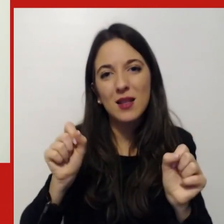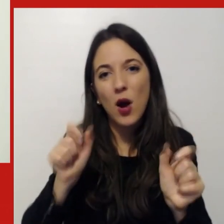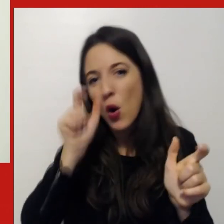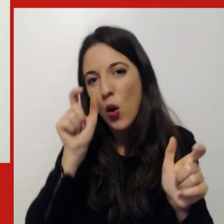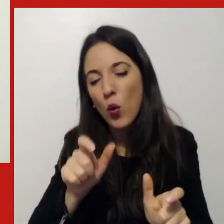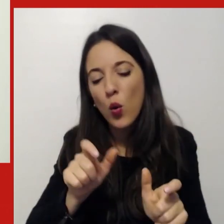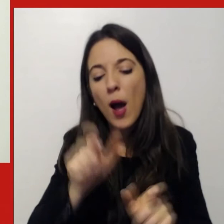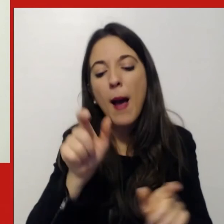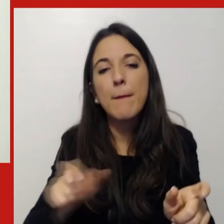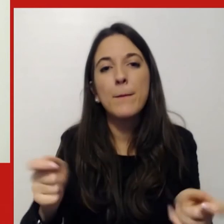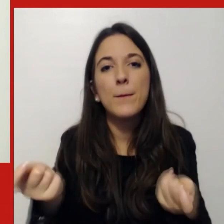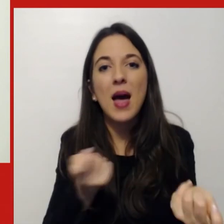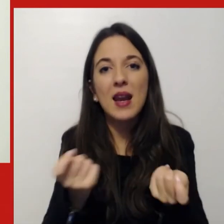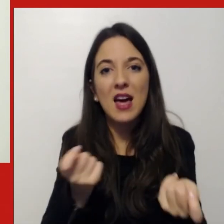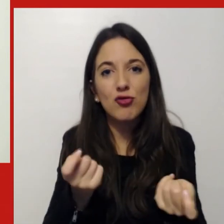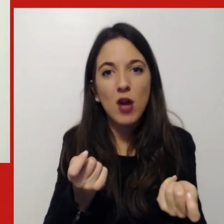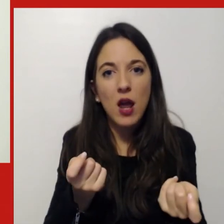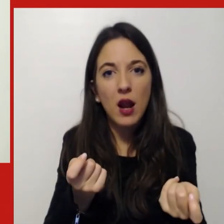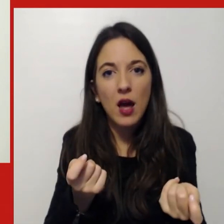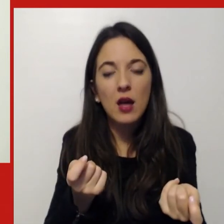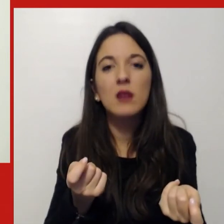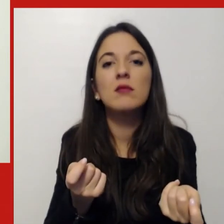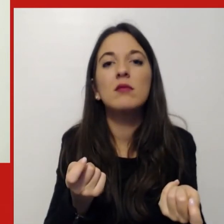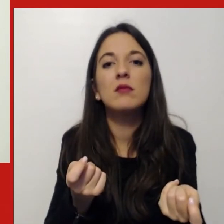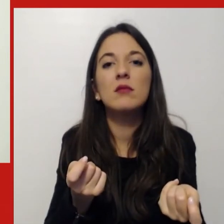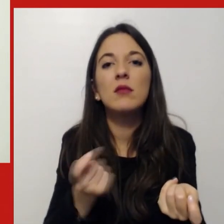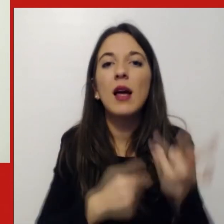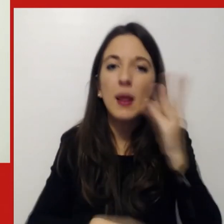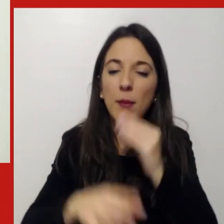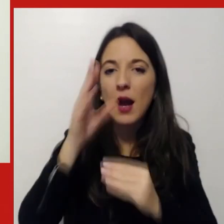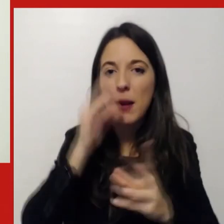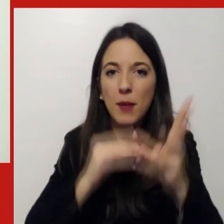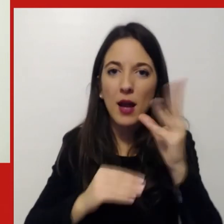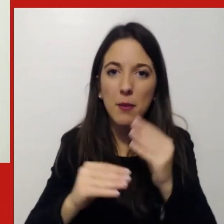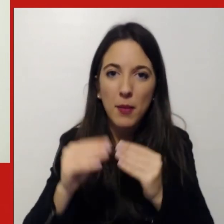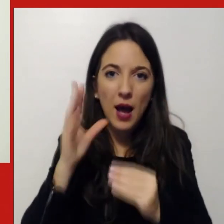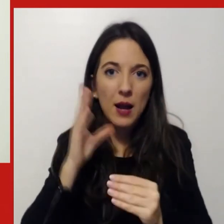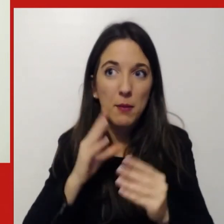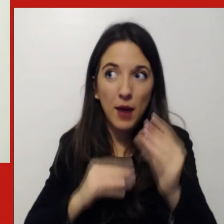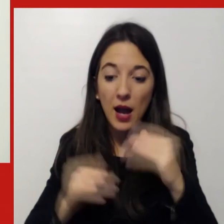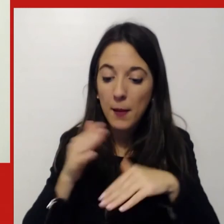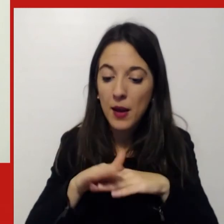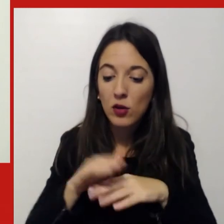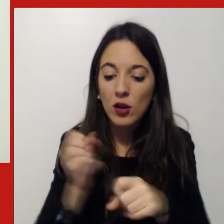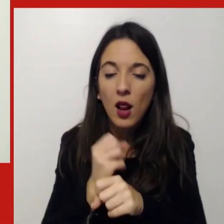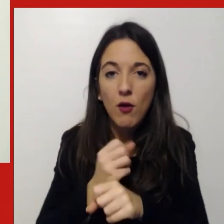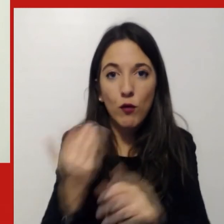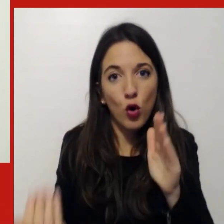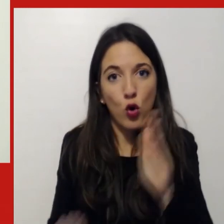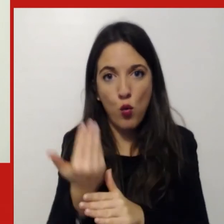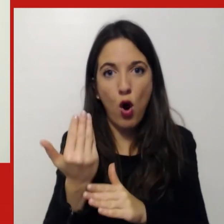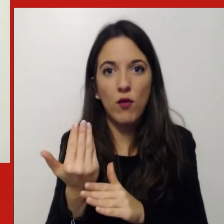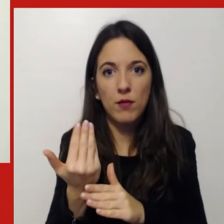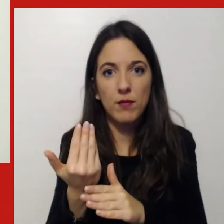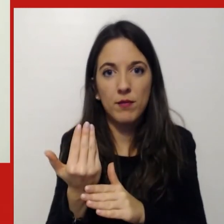aiuta i manager più tradizionali a imparare a fare alcune